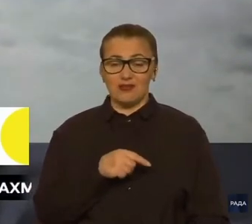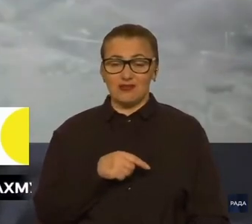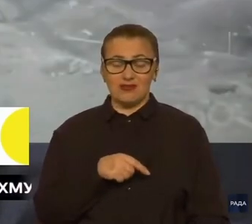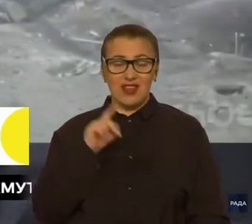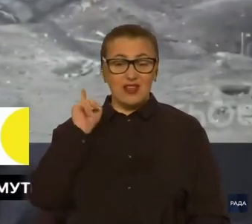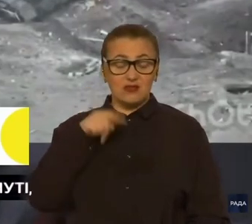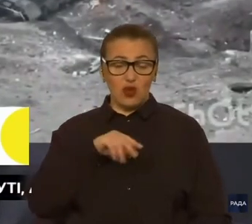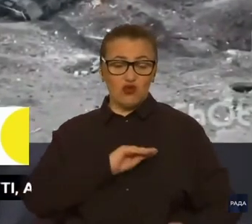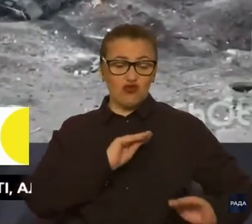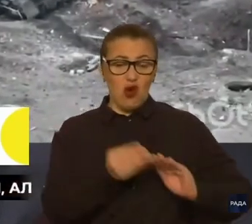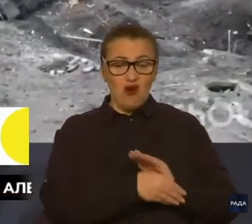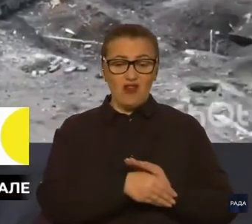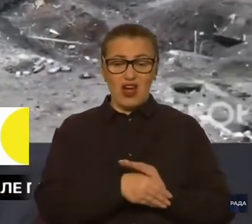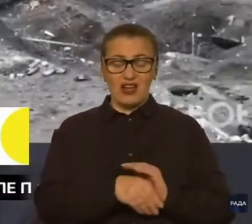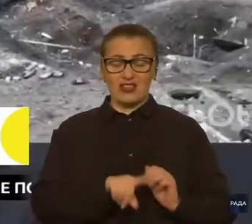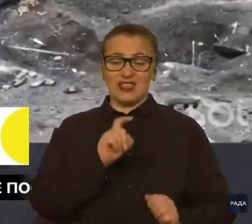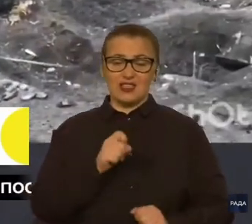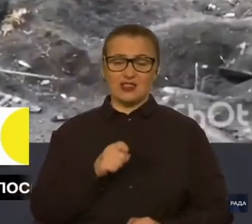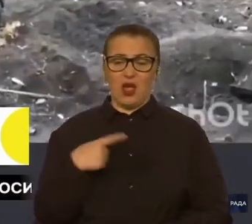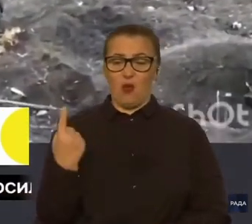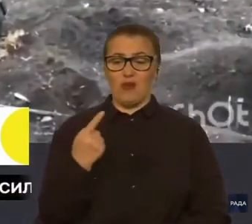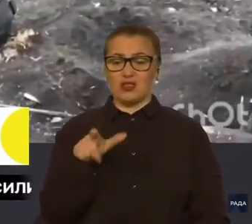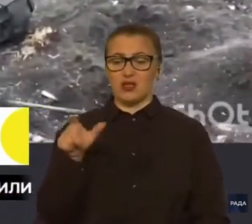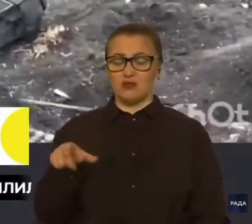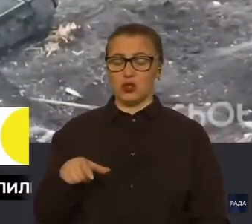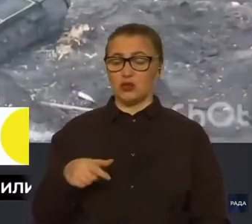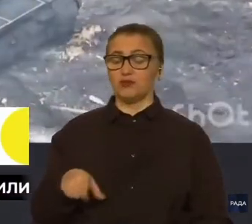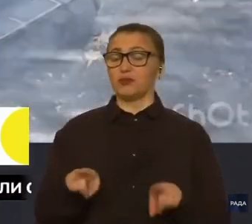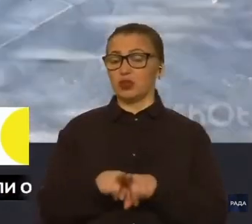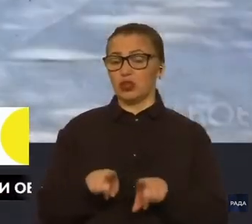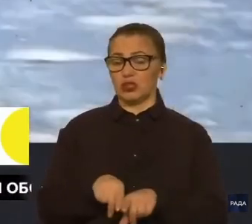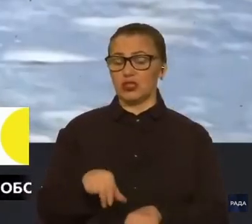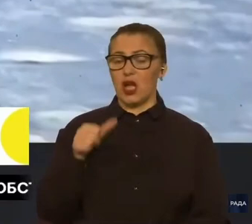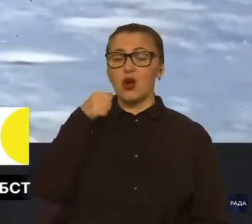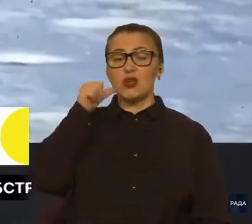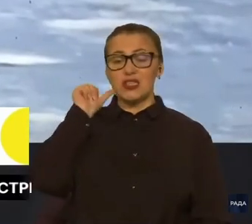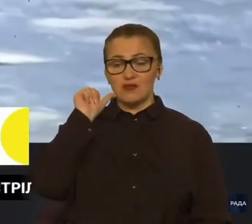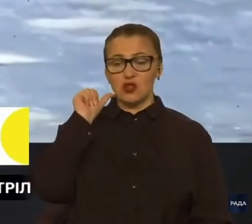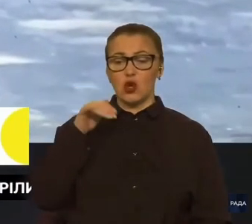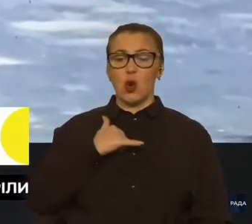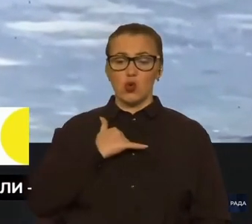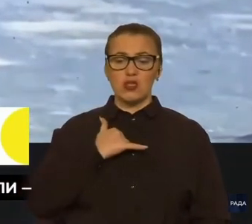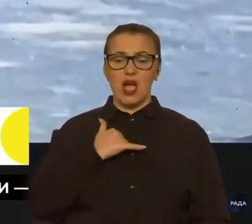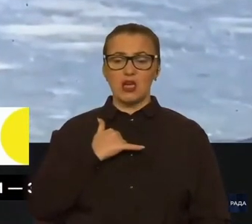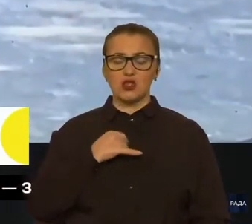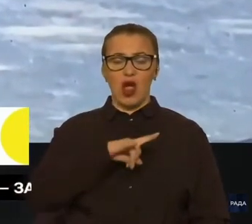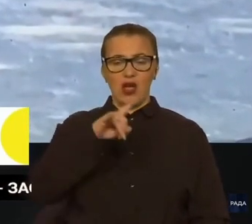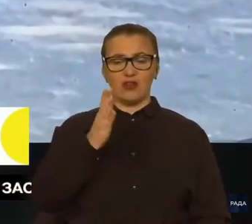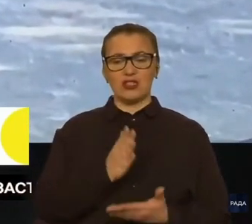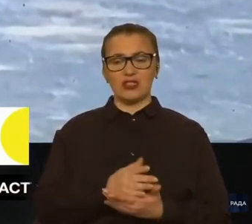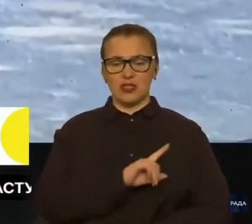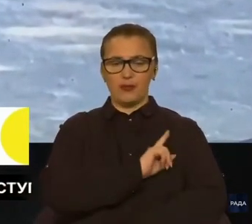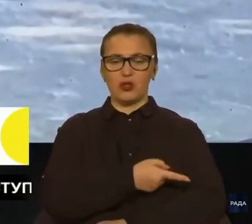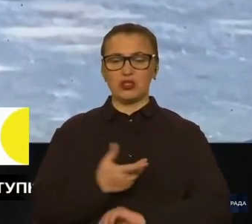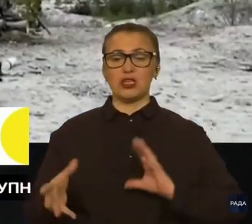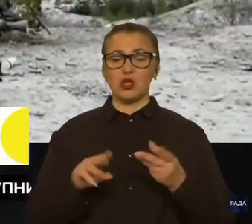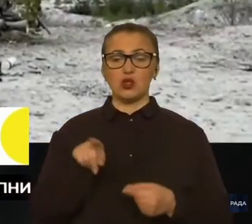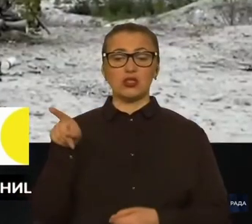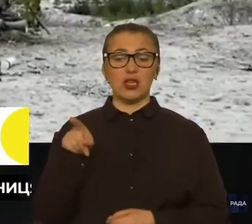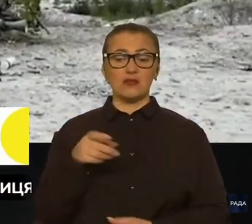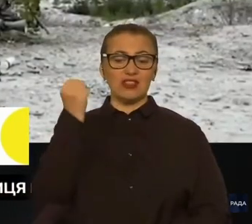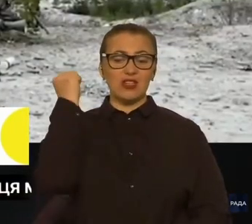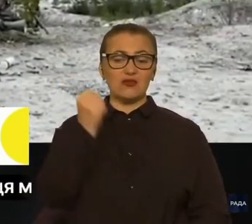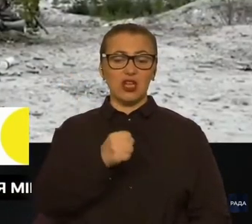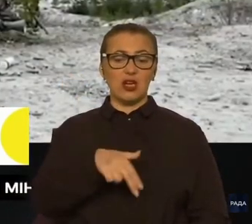населенням. Але тим не менш, за минулу добу у нашої авіації є потужний результат. Вони вдарили по